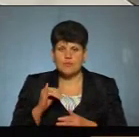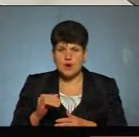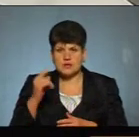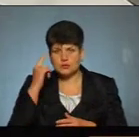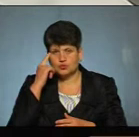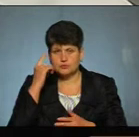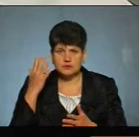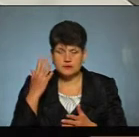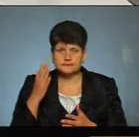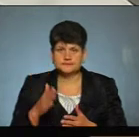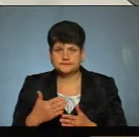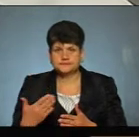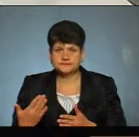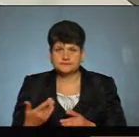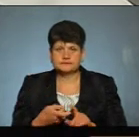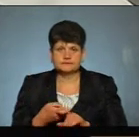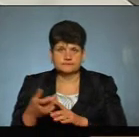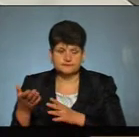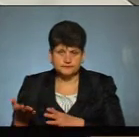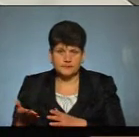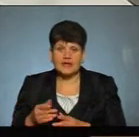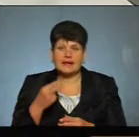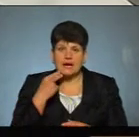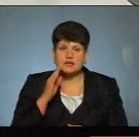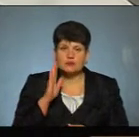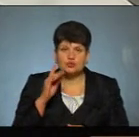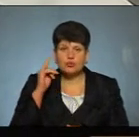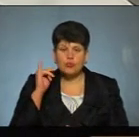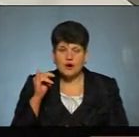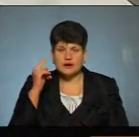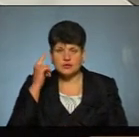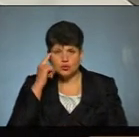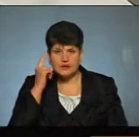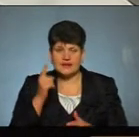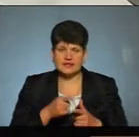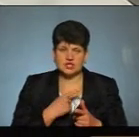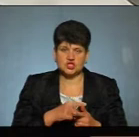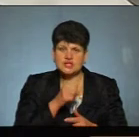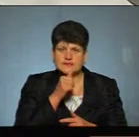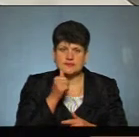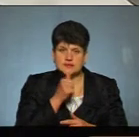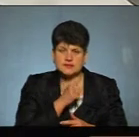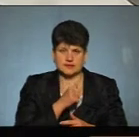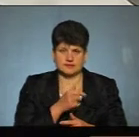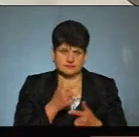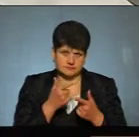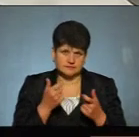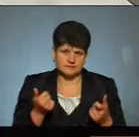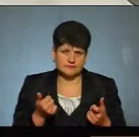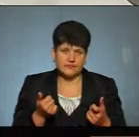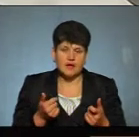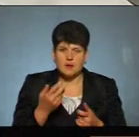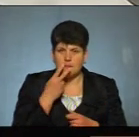сторону джерела вірусу, але краще хай будуть ті погані думки, ніж скрита інформація. Тому що ми бачимо вже випадки, коли люди